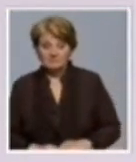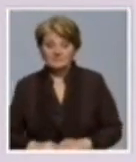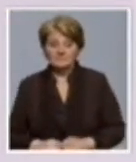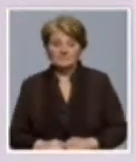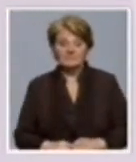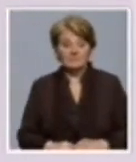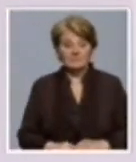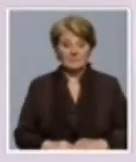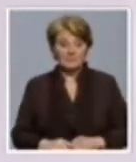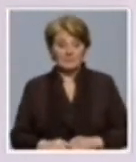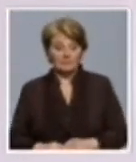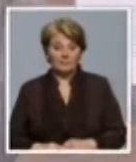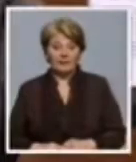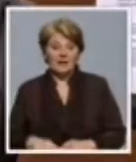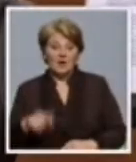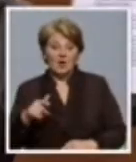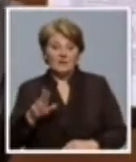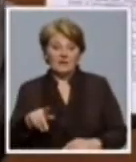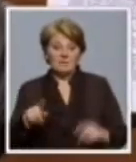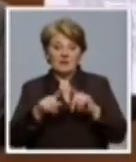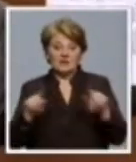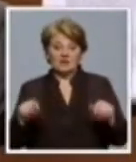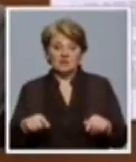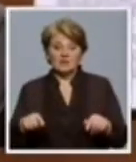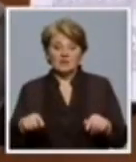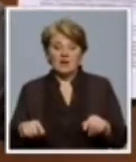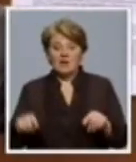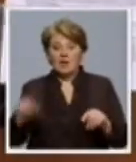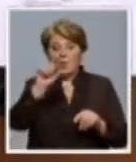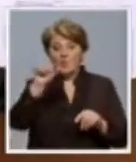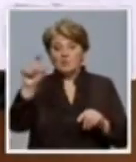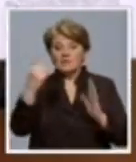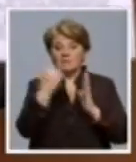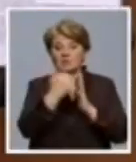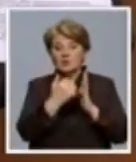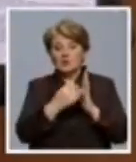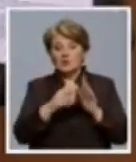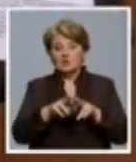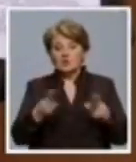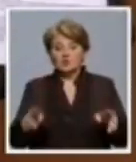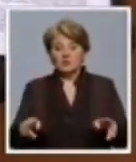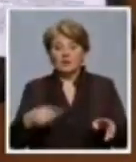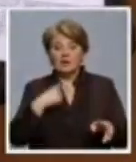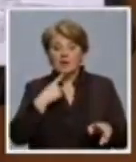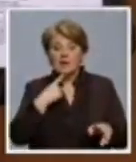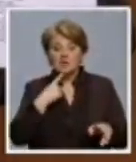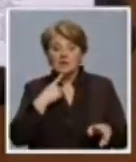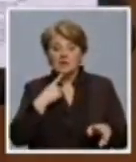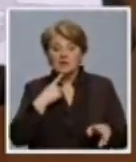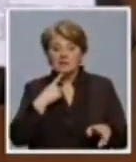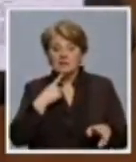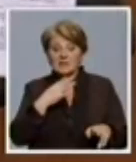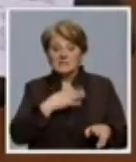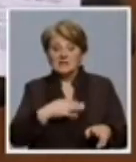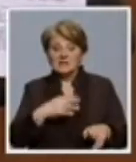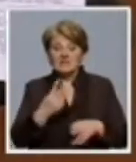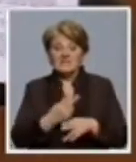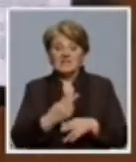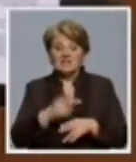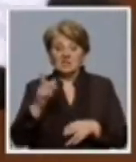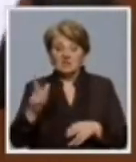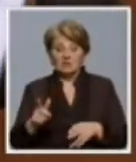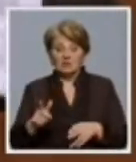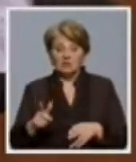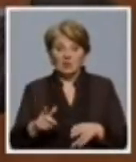pače. Ovdje imam rješenje Ustavnog suda, kojim se Ustavni sud proglašava nenadležnim za Hrvatske državljane.